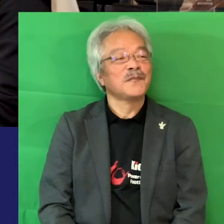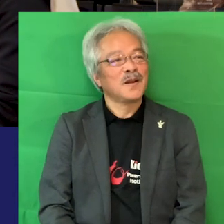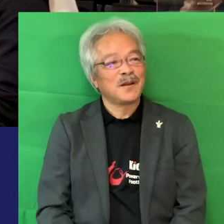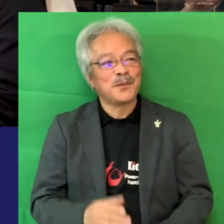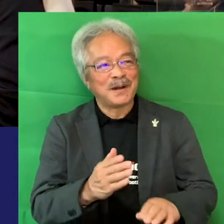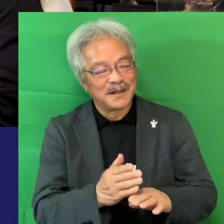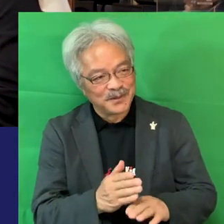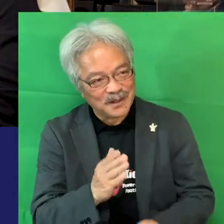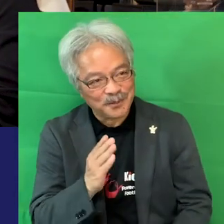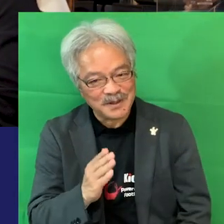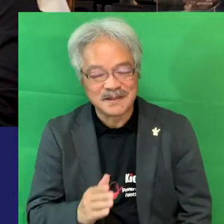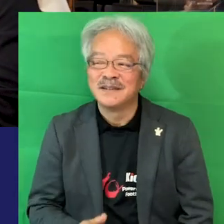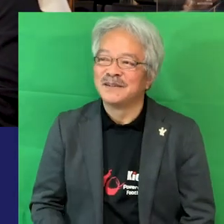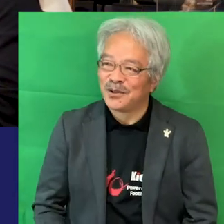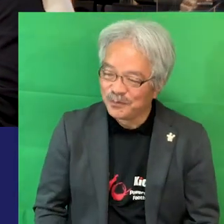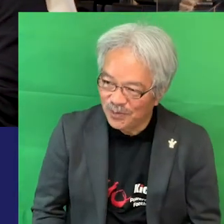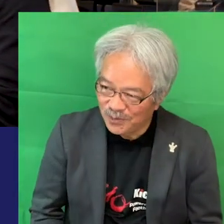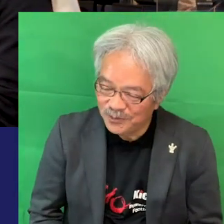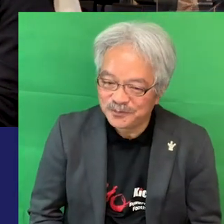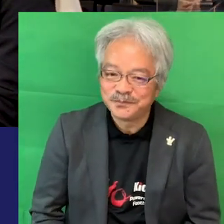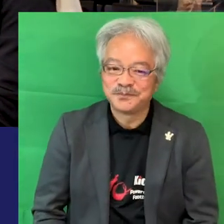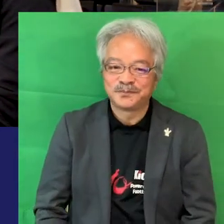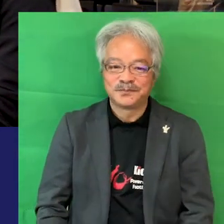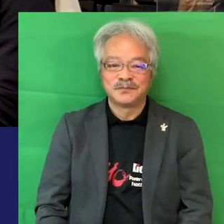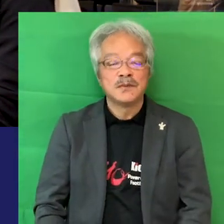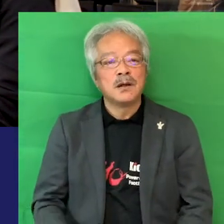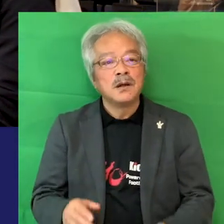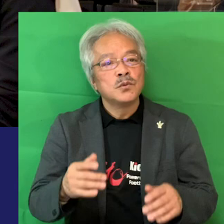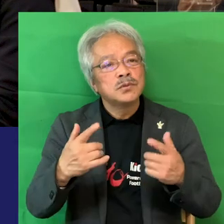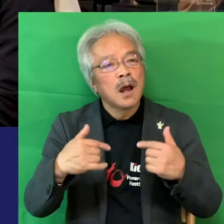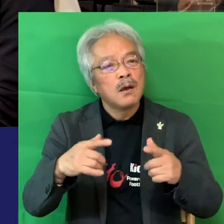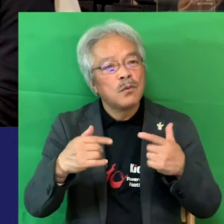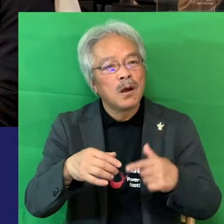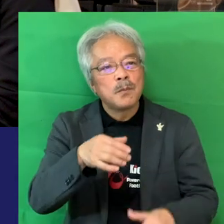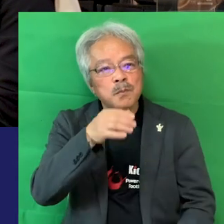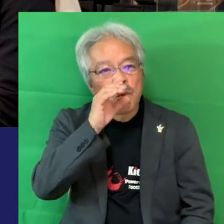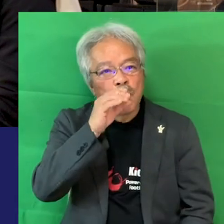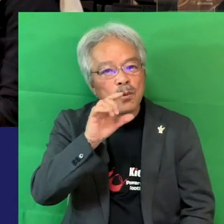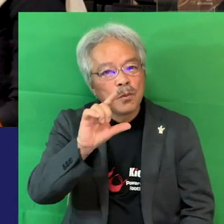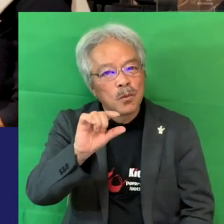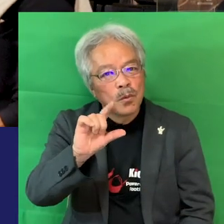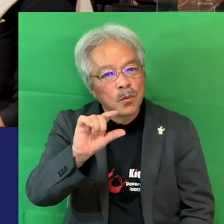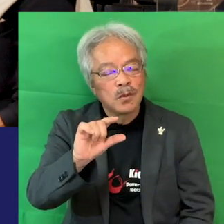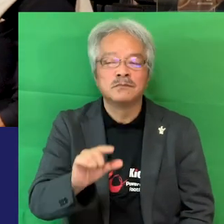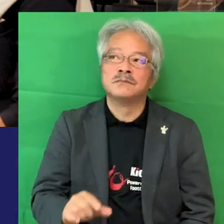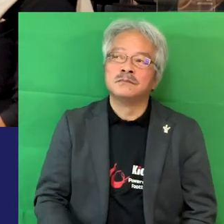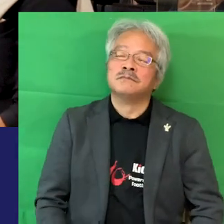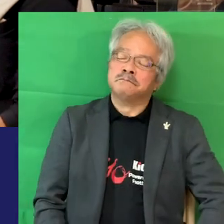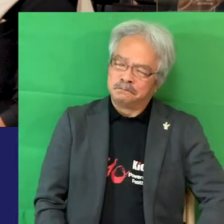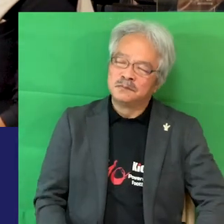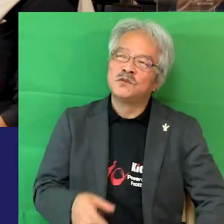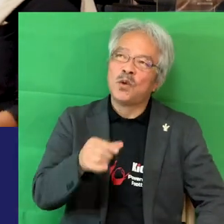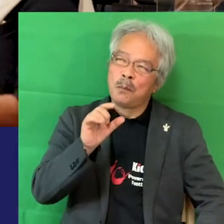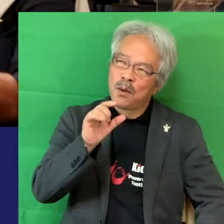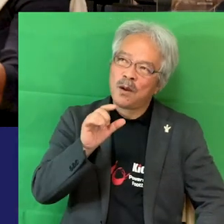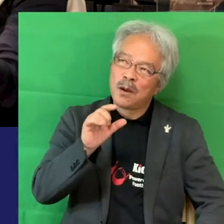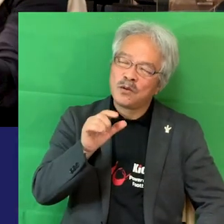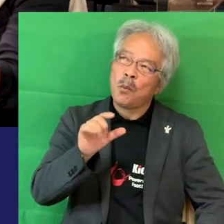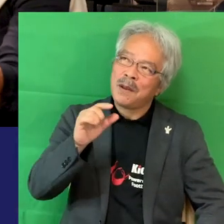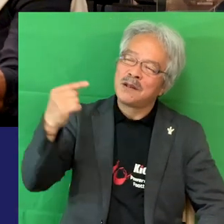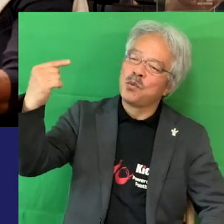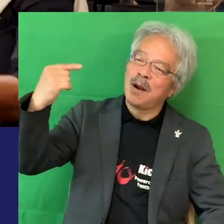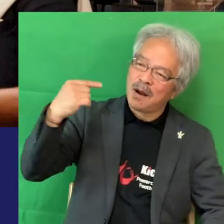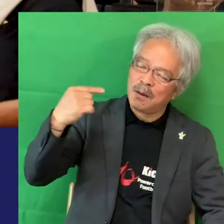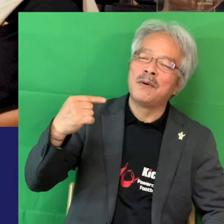今日もありがとうございますどうも普段はどれぐらい飲まれます?飲め違う、飲め…飲め